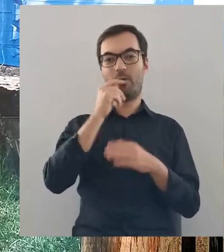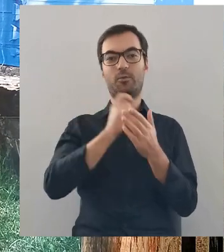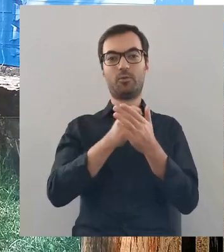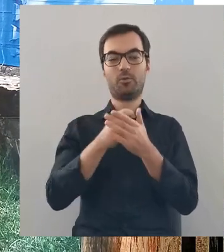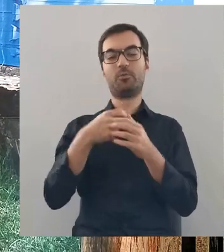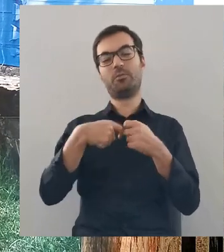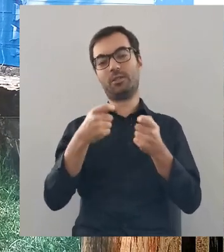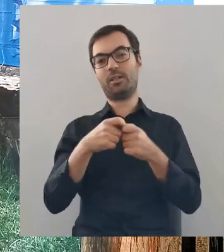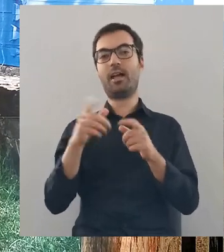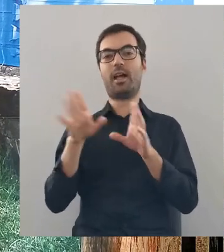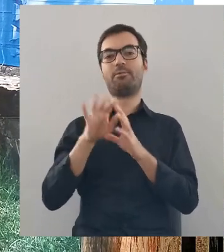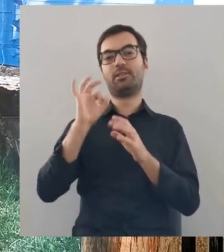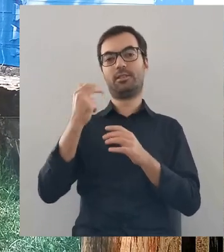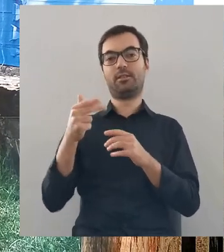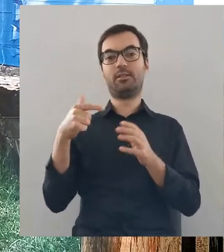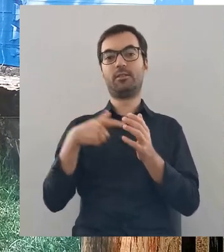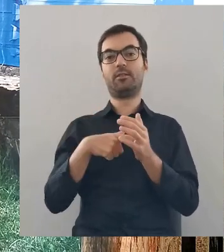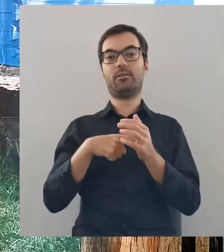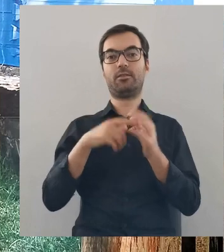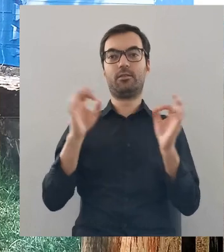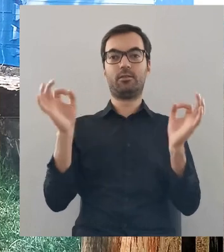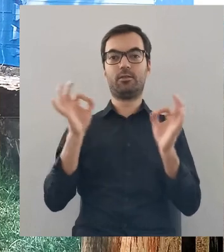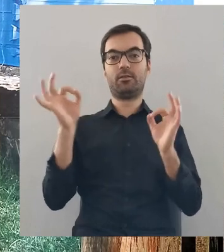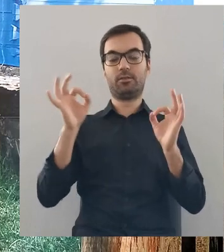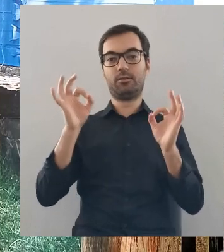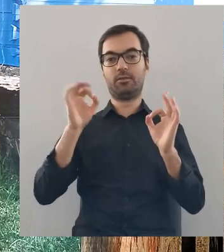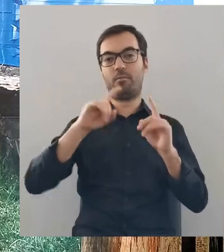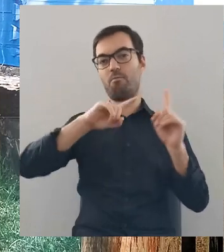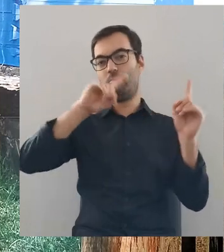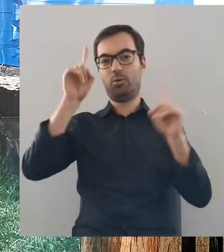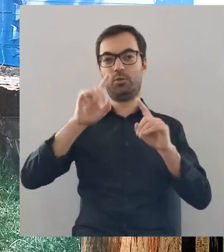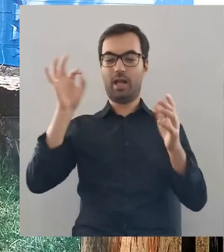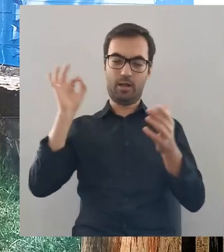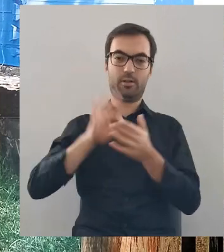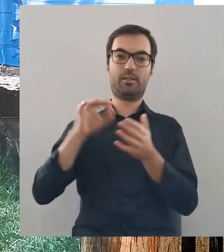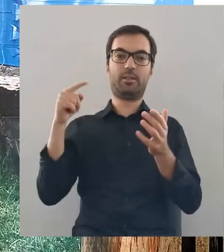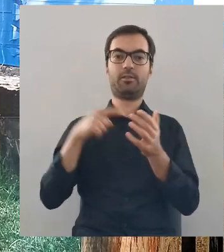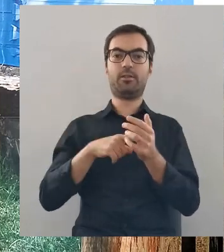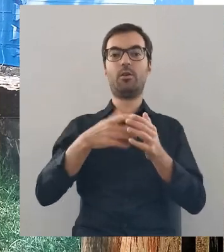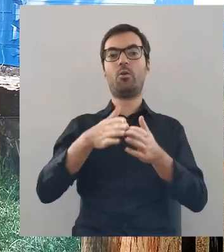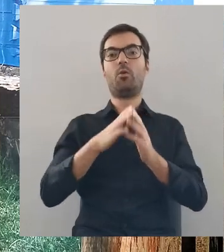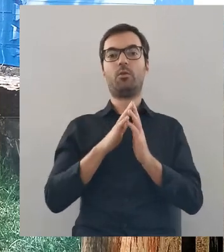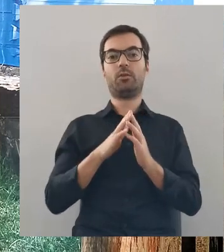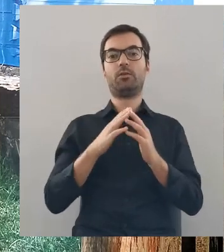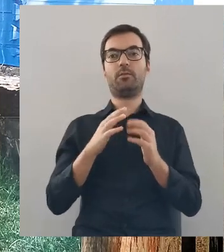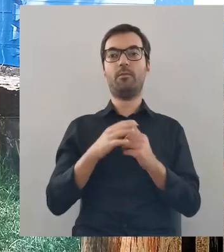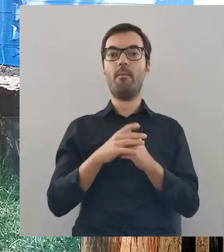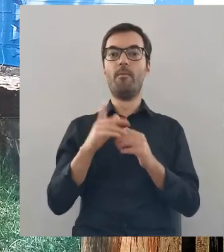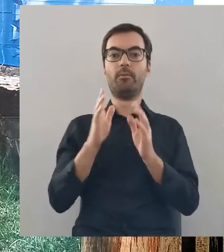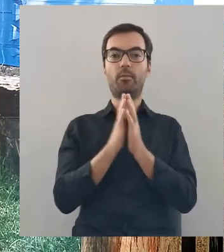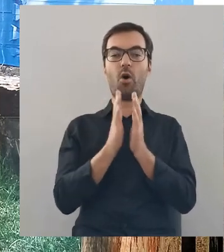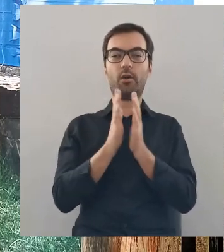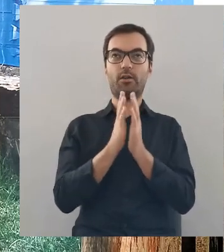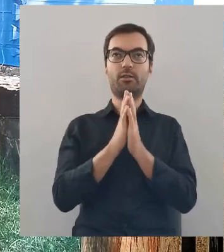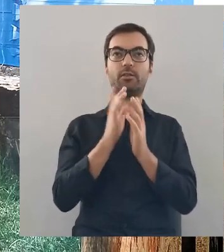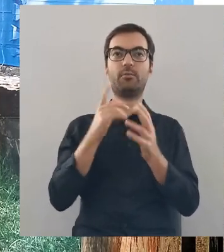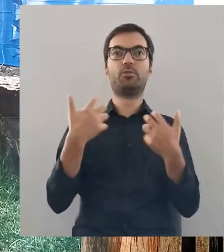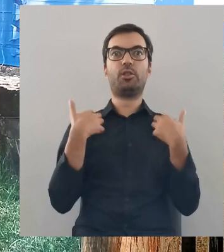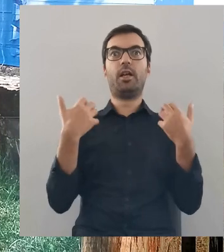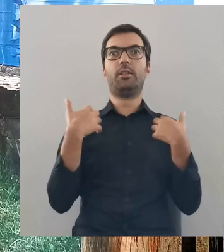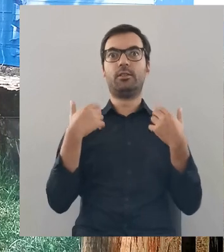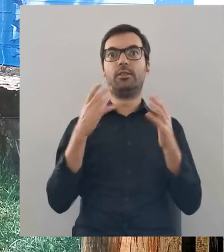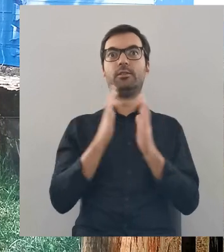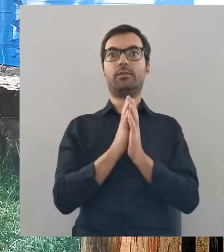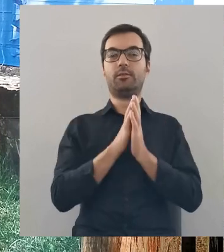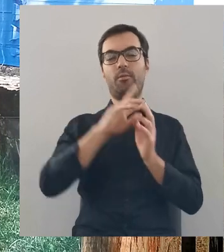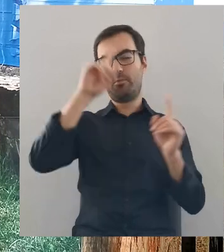obrazków wraz z synem. No i w tym miejscu dopadła ich potworna zupełnie burza. Schronili się, modlili się,